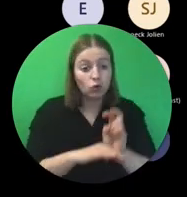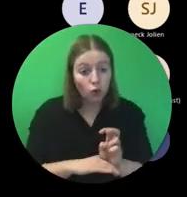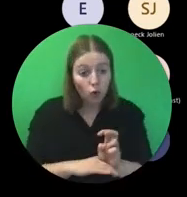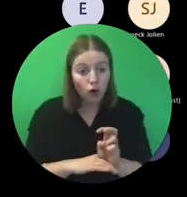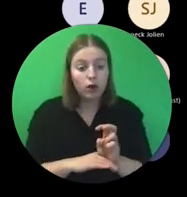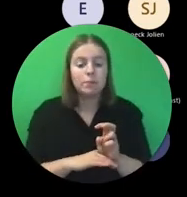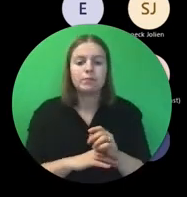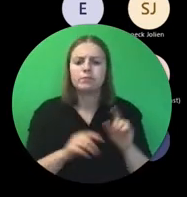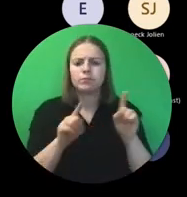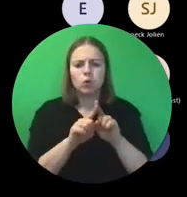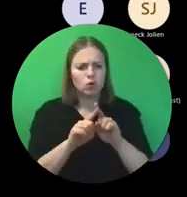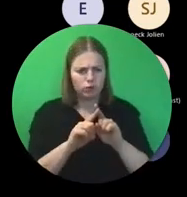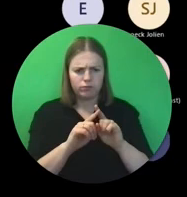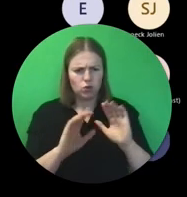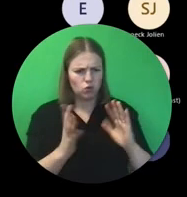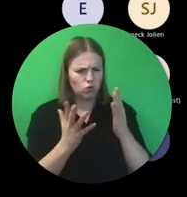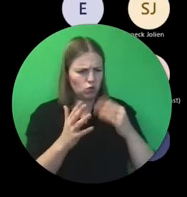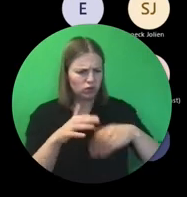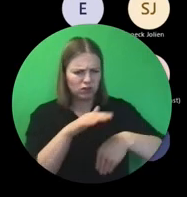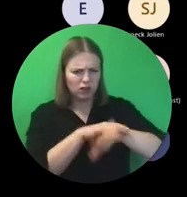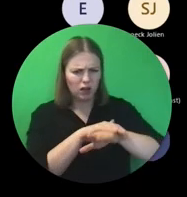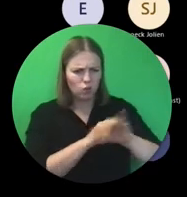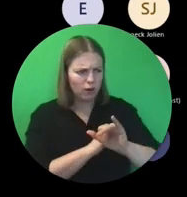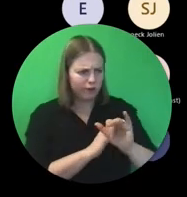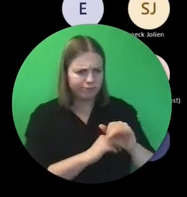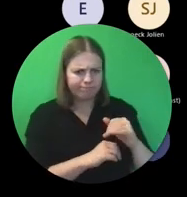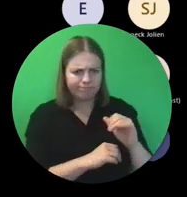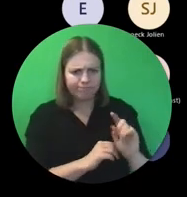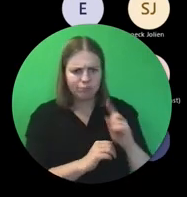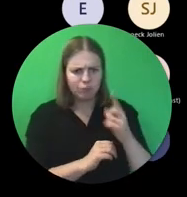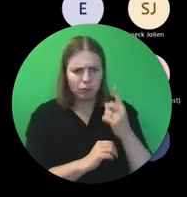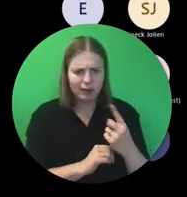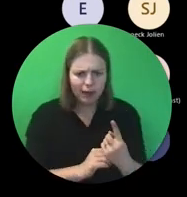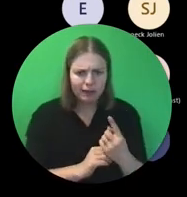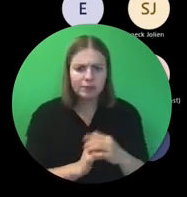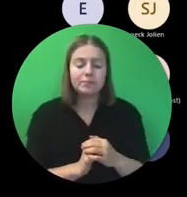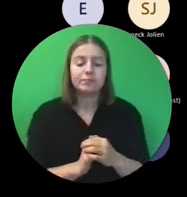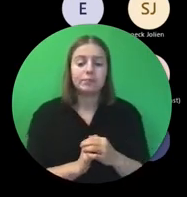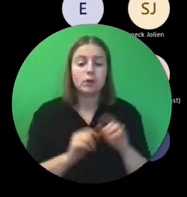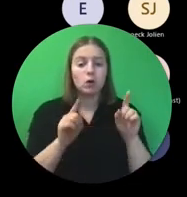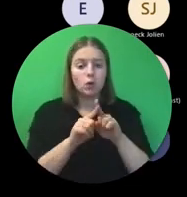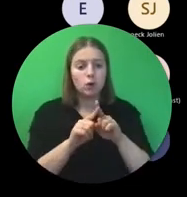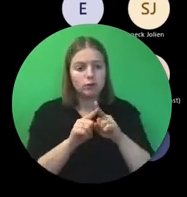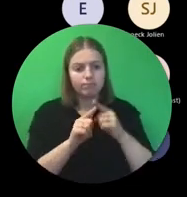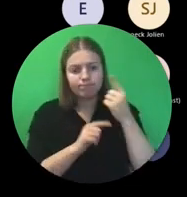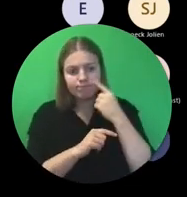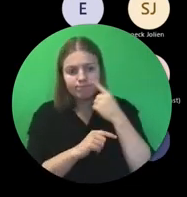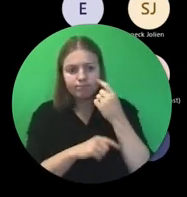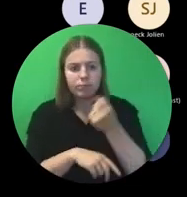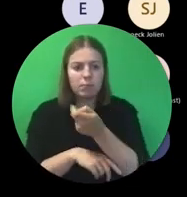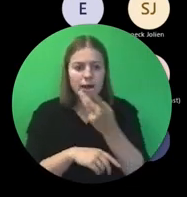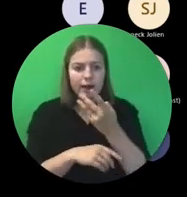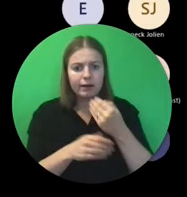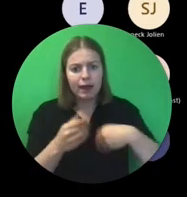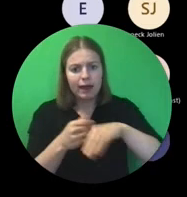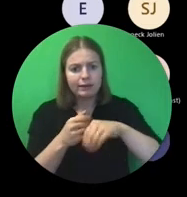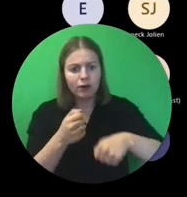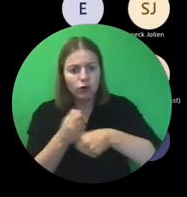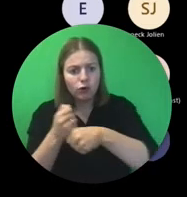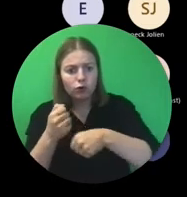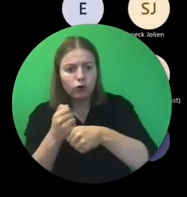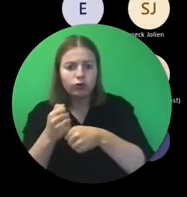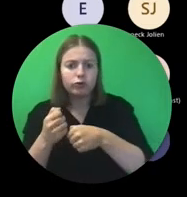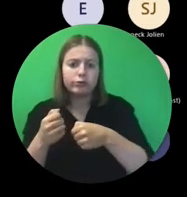Kort, hoe start je nu? Waar geef je je voorrang aan? Dan even inzoomen op een aantal flankerende acties en programma's binnen